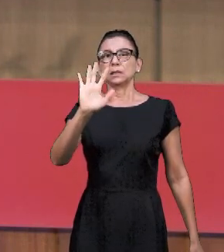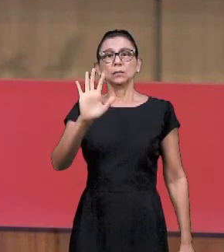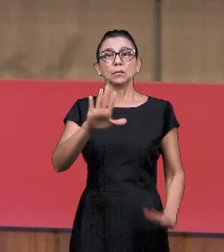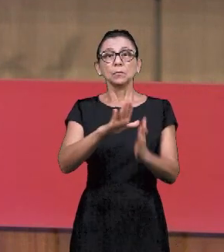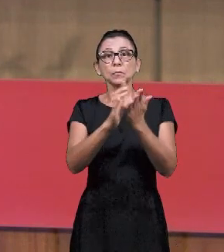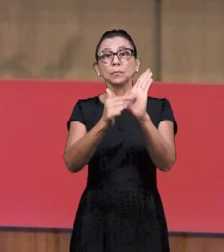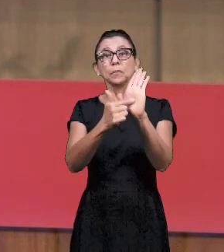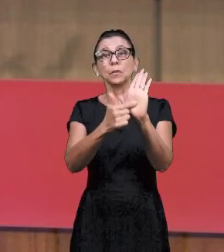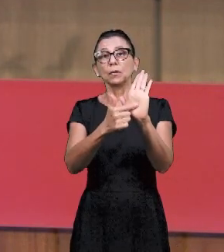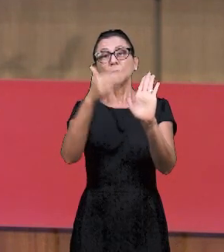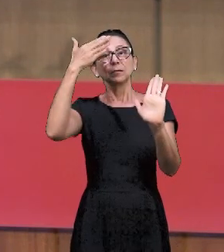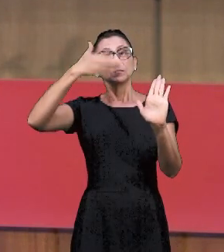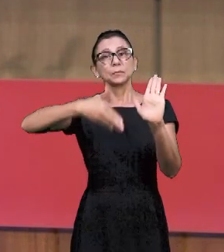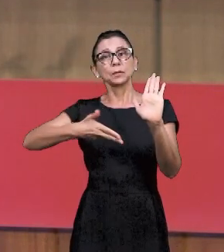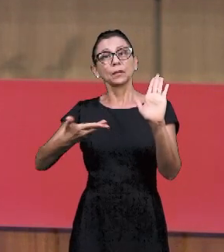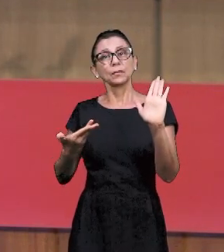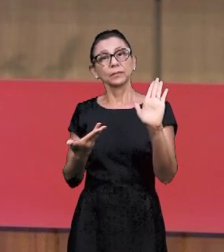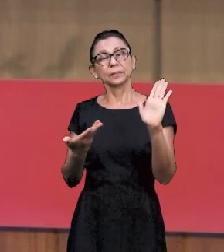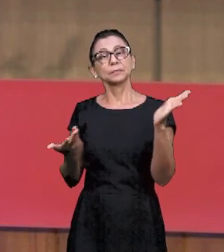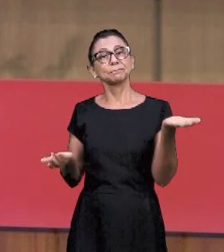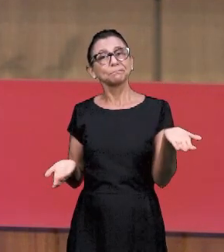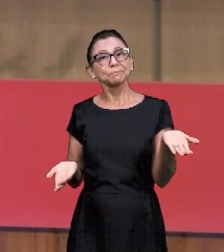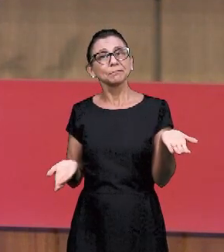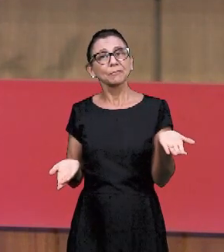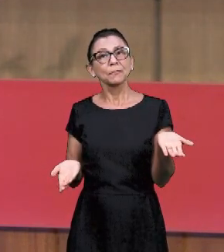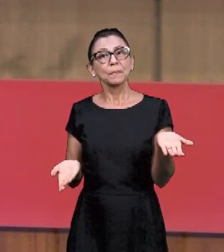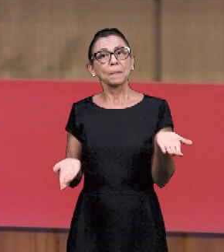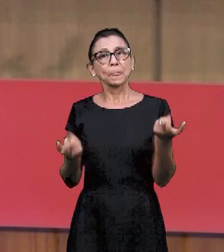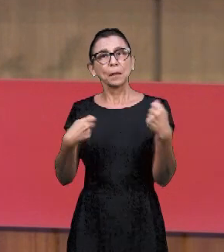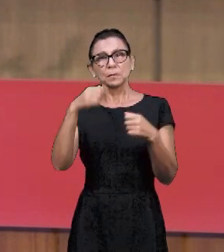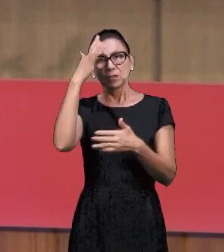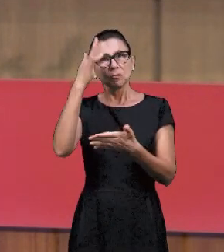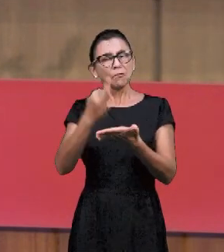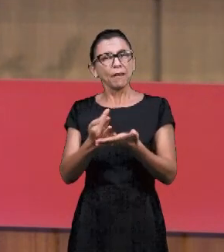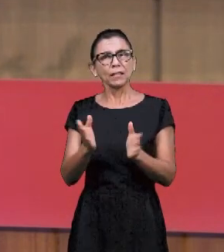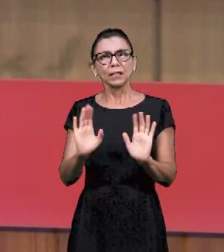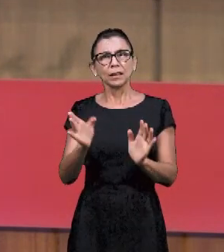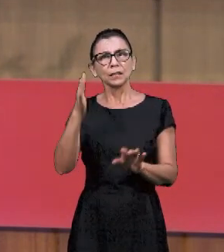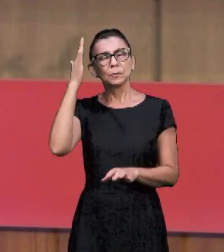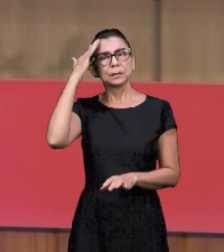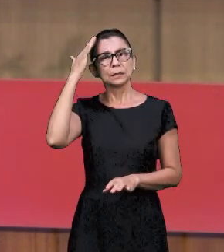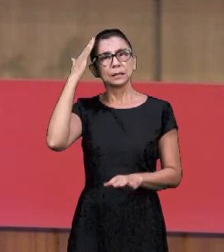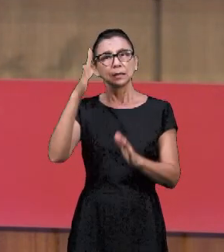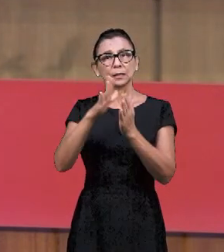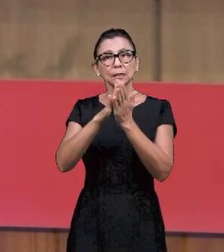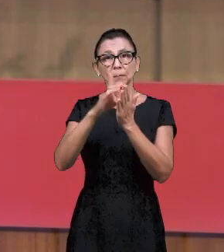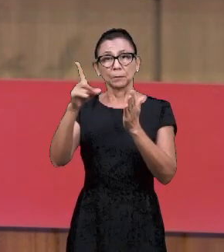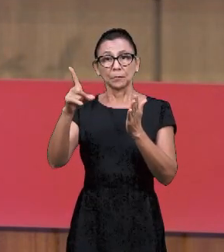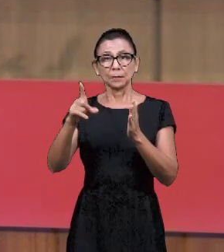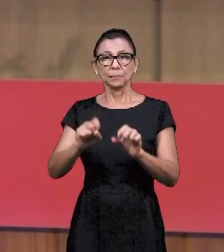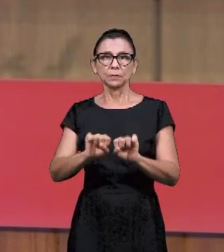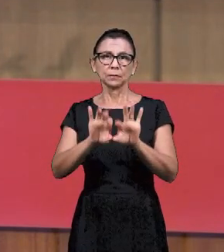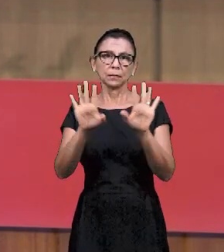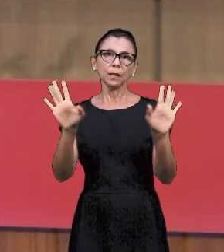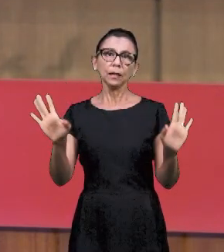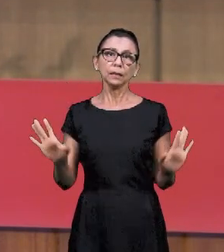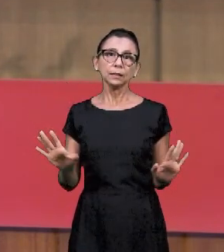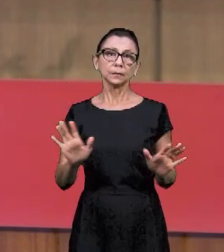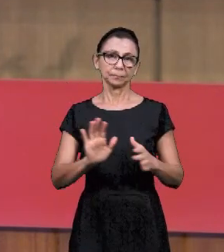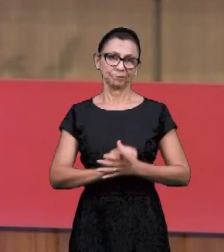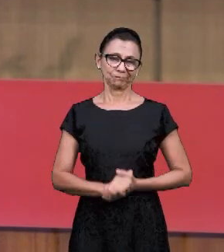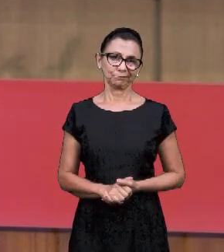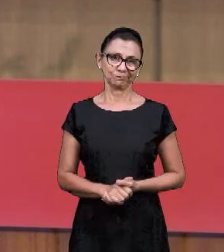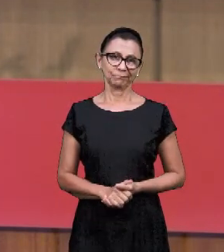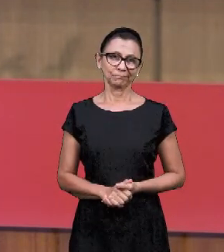Я ни о ком не говорю сейчас конкретно. Я говорю о том, что библейский. Мне нужно даже веру, чтобы